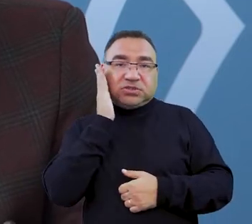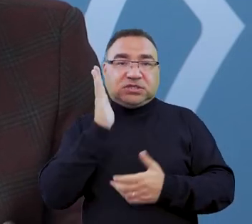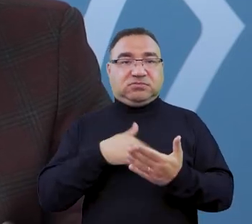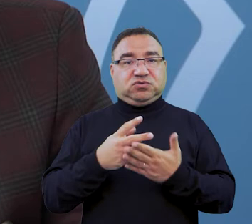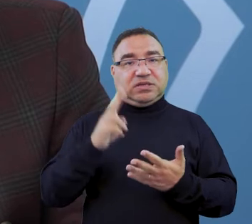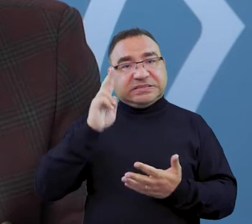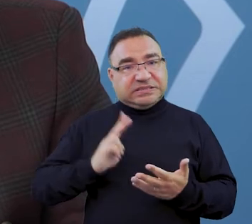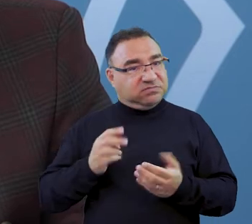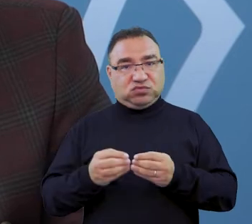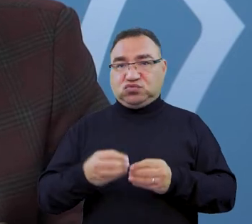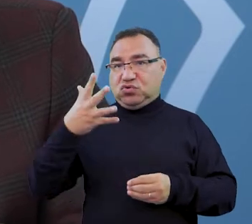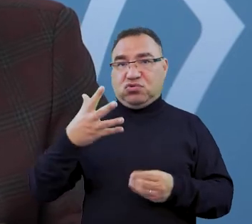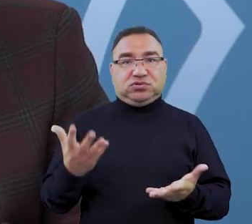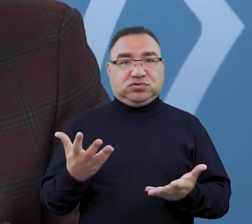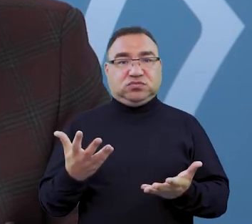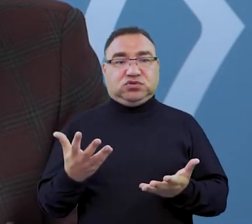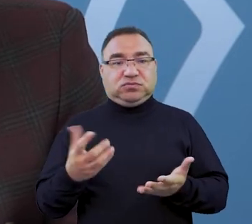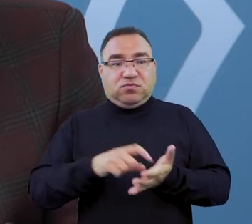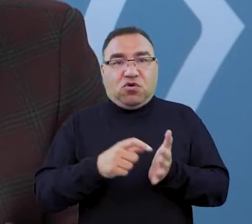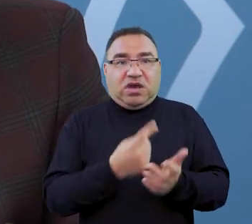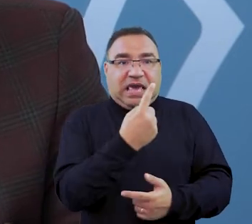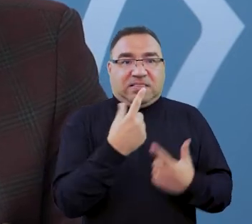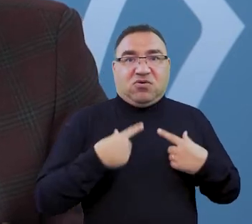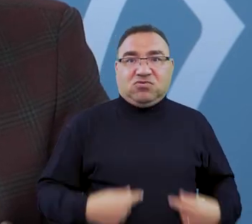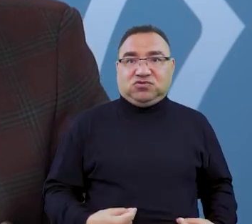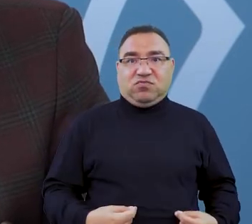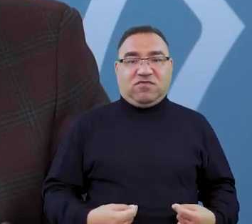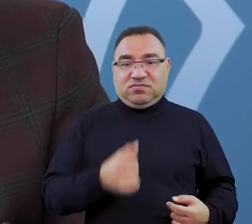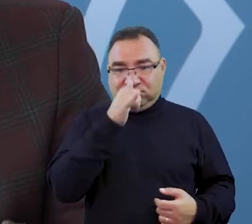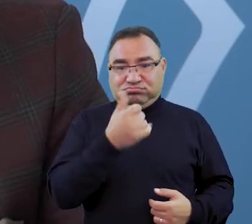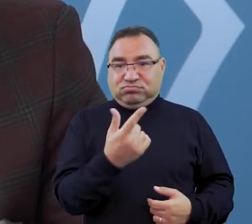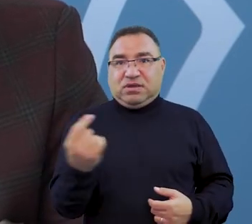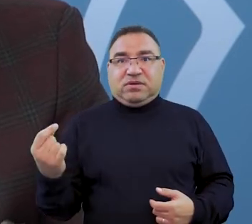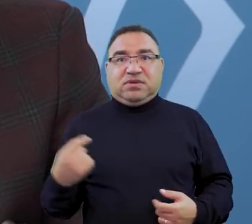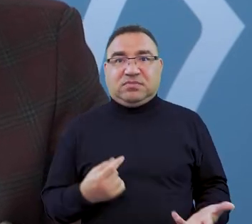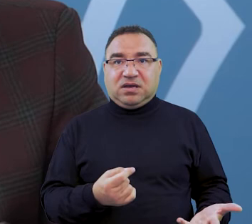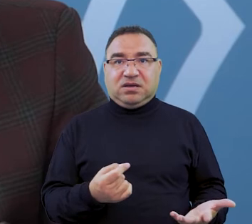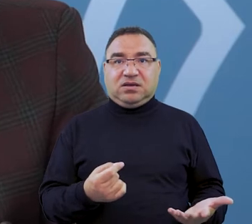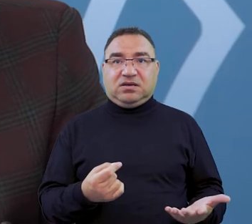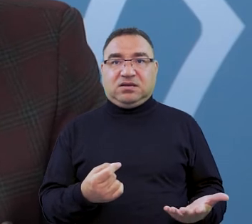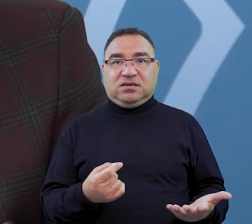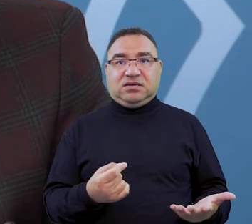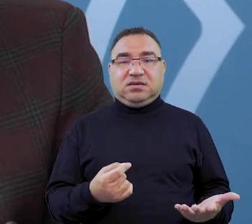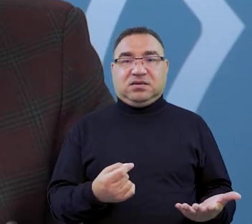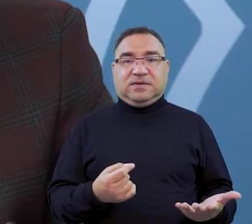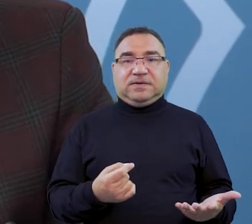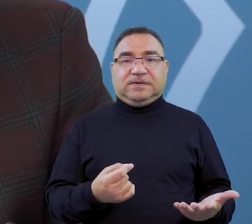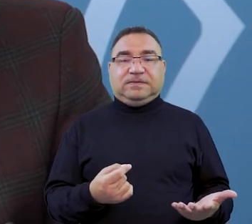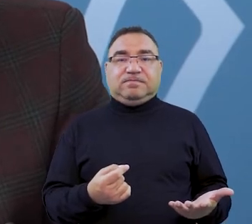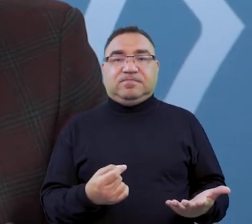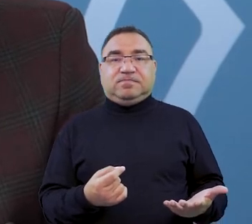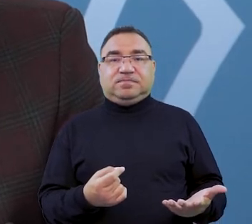akademiku będzie droższe, ponieważ musimy mieszkać w pokojach jednoosobowych. Tutaj o akademikach będziemy jeszcze